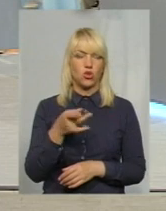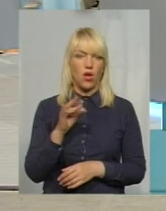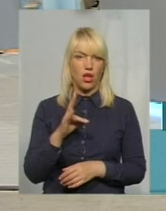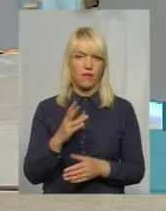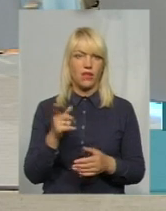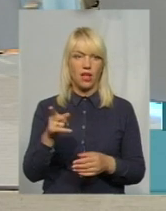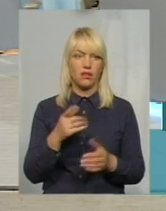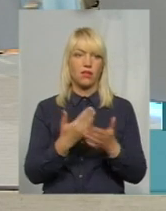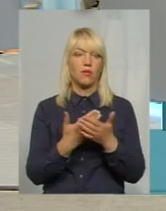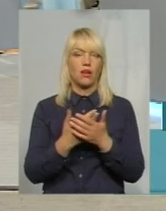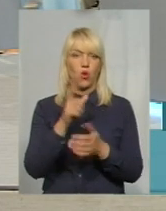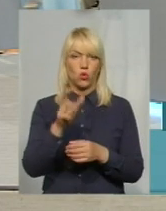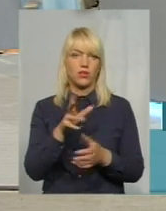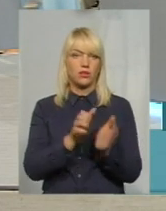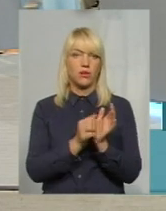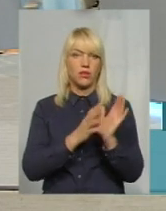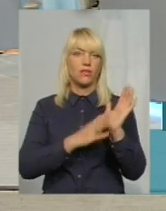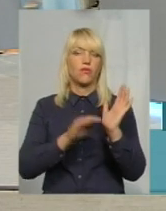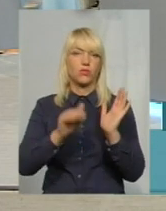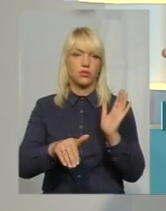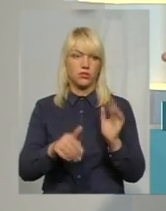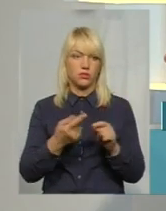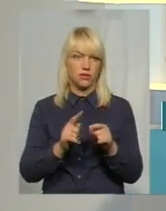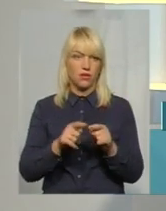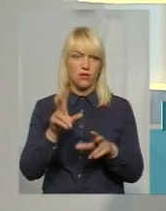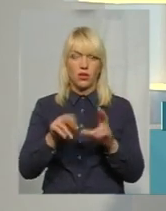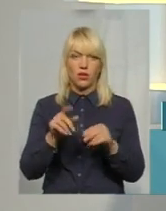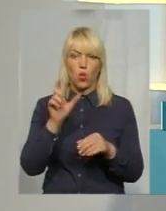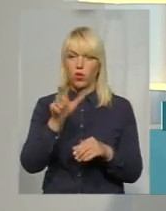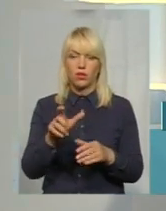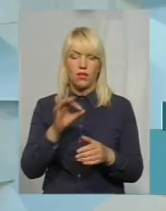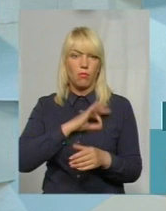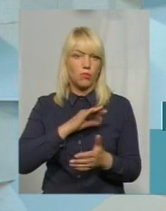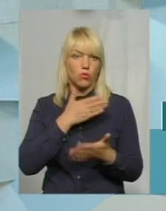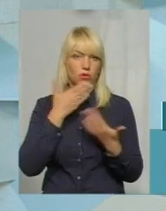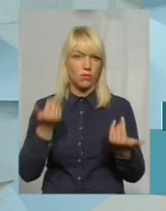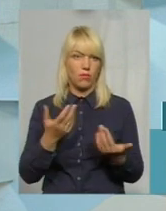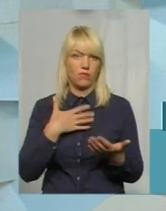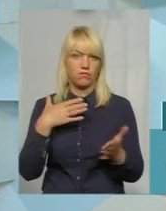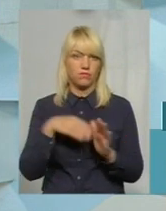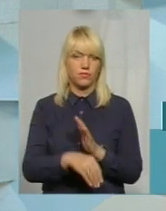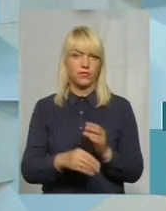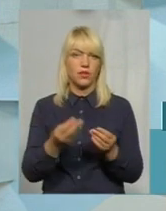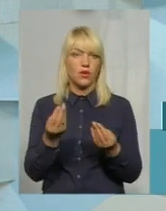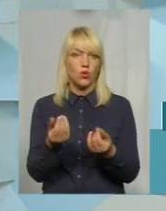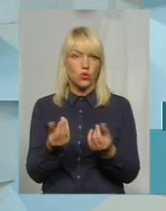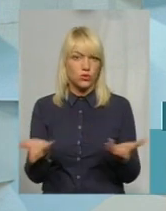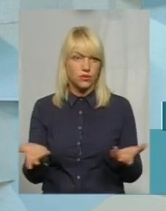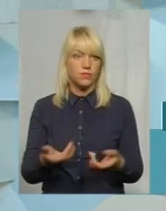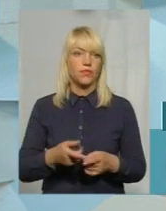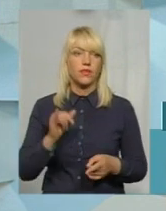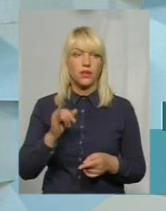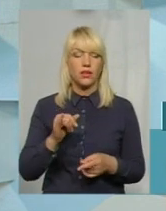по тій людині, яка займається цією справою. Звісно, вона ж і прибутку не отримує. Звичайно, але це буде, напевно, що до того часу,